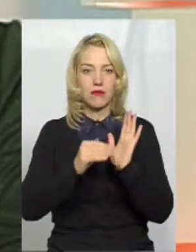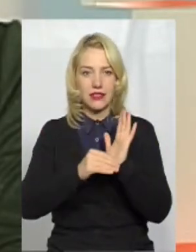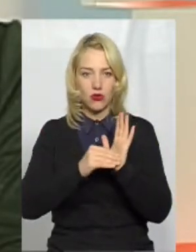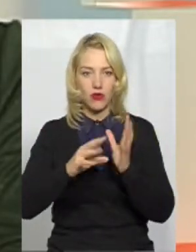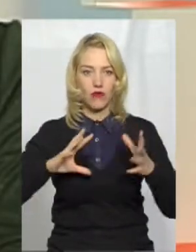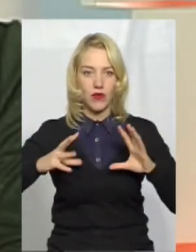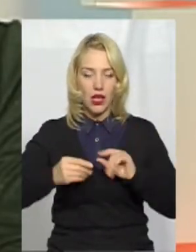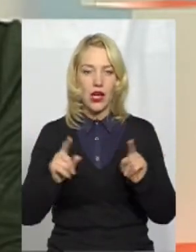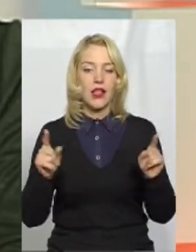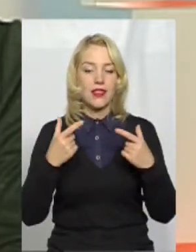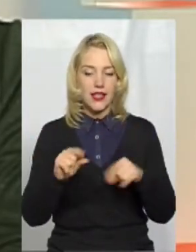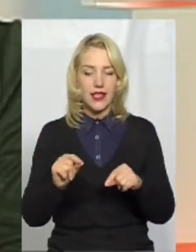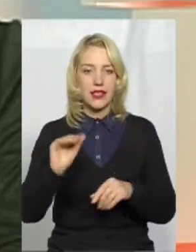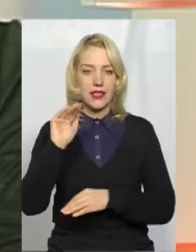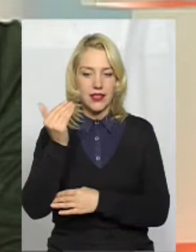навчання,